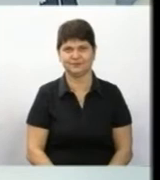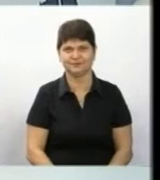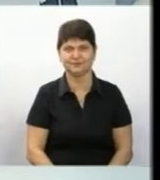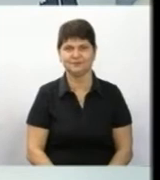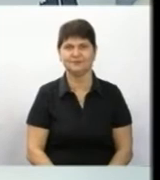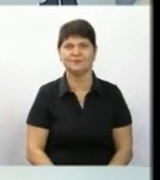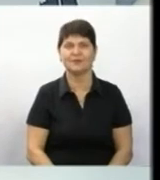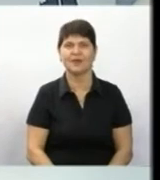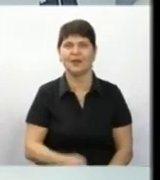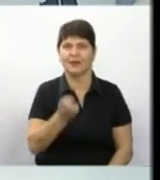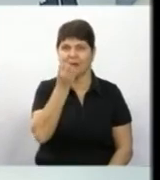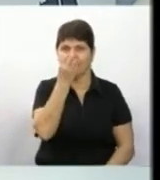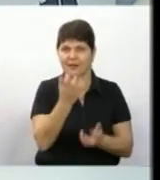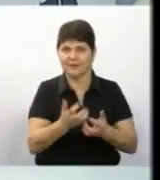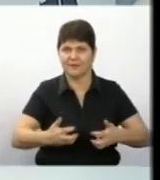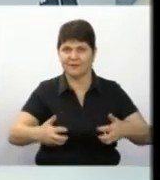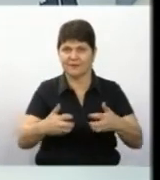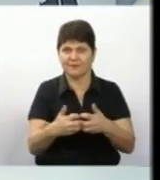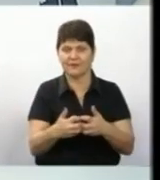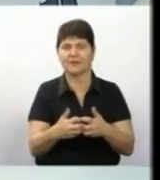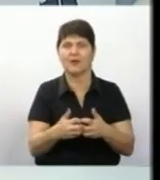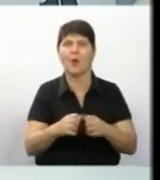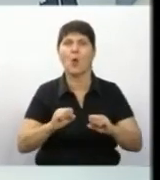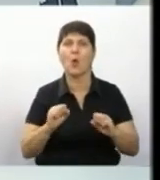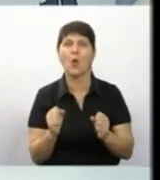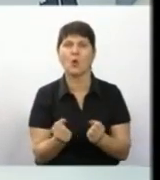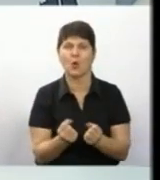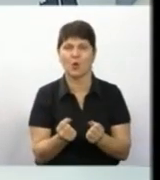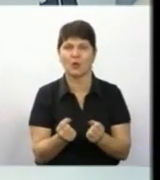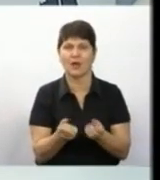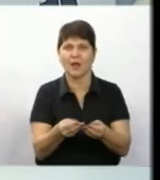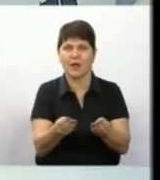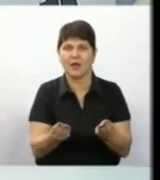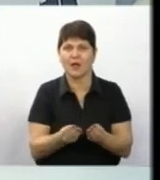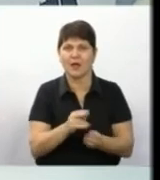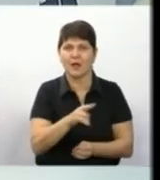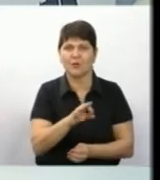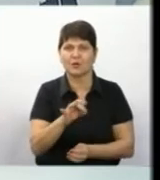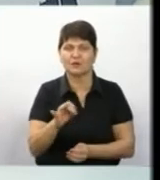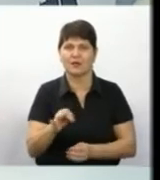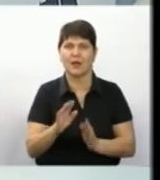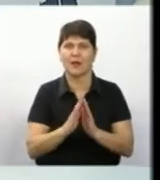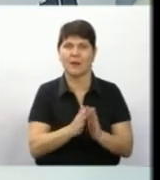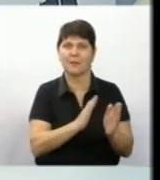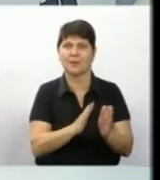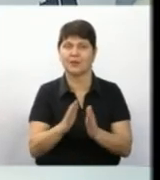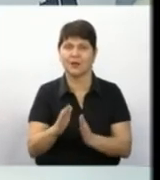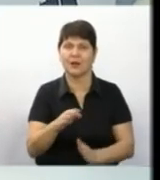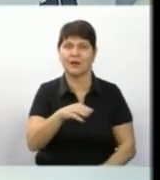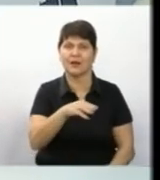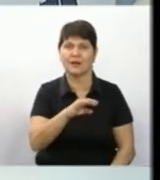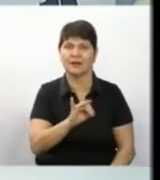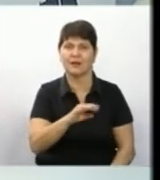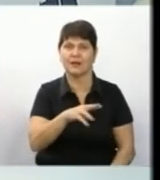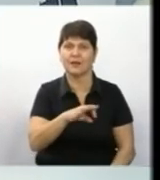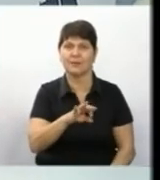Керамічні квіти та композиції з холодної пурцеляни представили в обласній науковій бібліотеці імені Тімірязєва. Авторка виставки під назвою